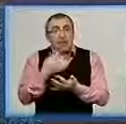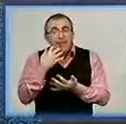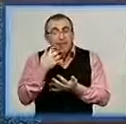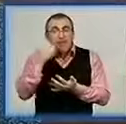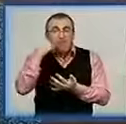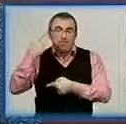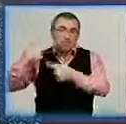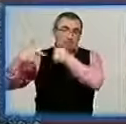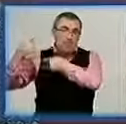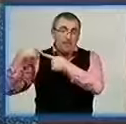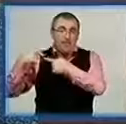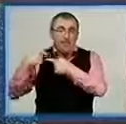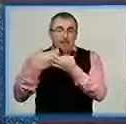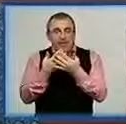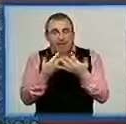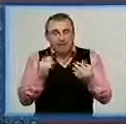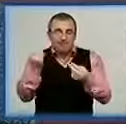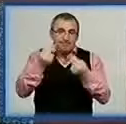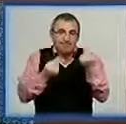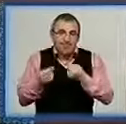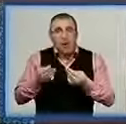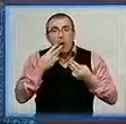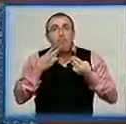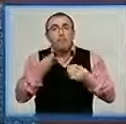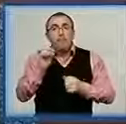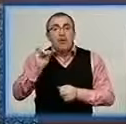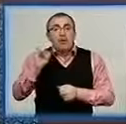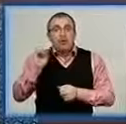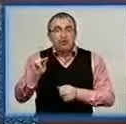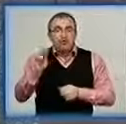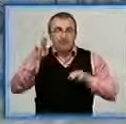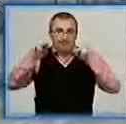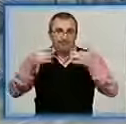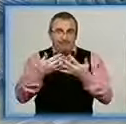-прадіди. На черзі декоративний розпис української печі. Як це було, бачила Ольга Слєрук.